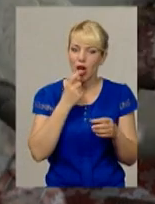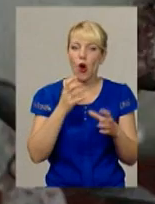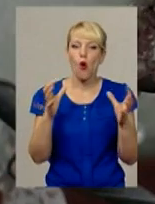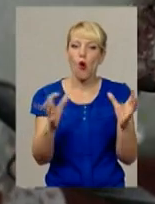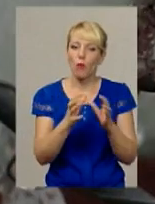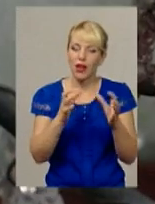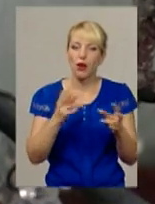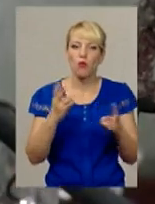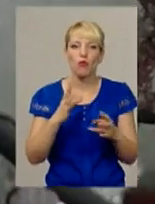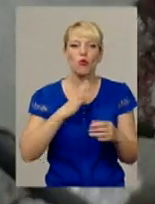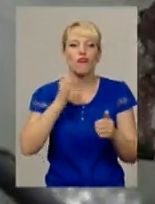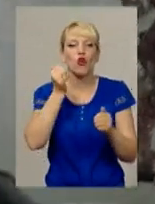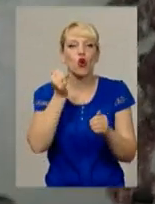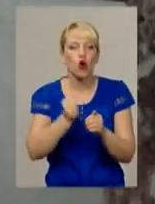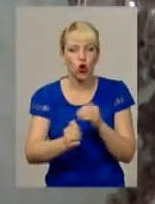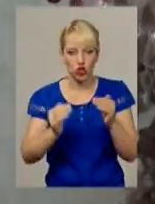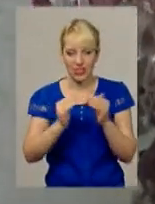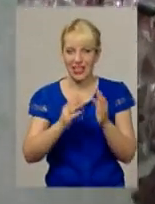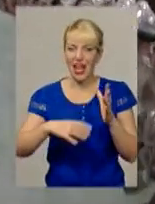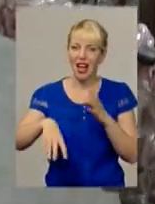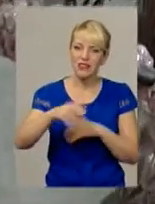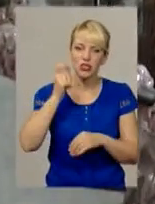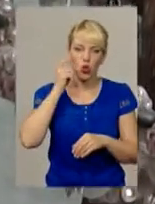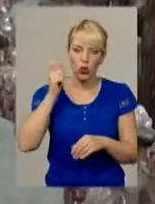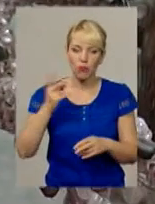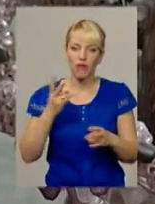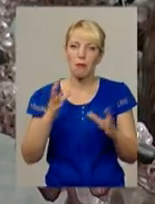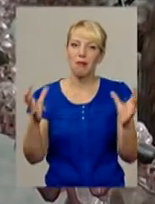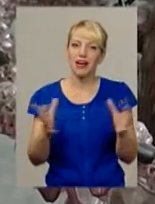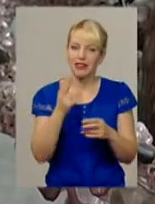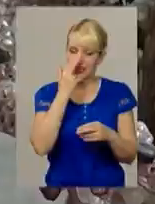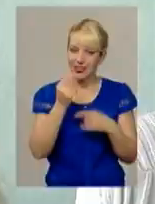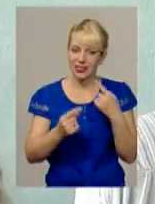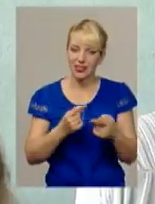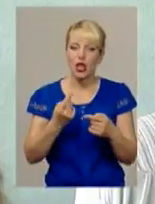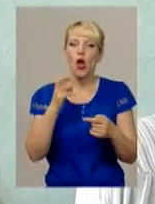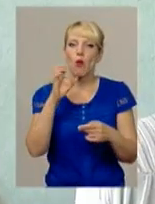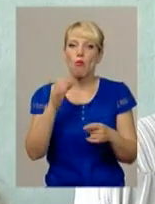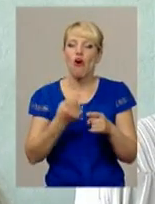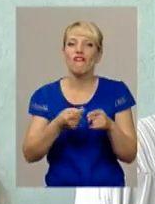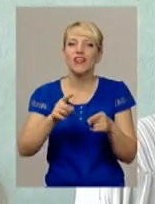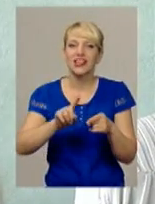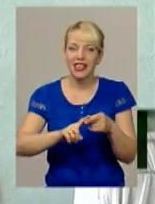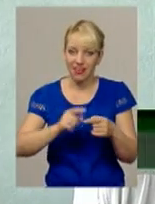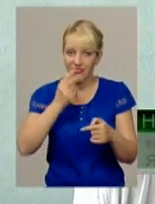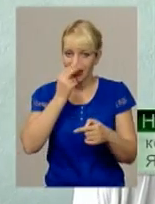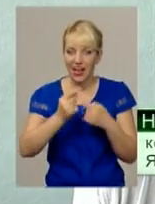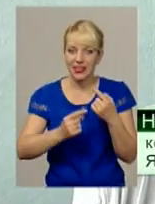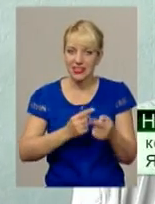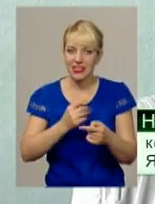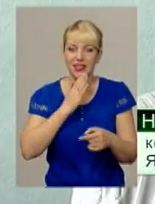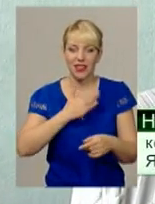оселі. А всі українці повинні берегти прадавні національні традиції, бо в них наша сила. Писанки і співаються